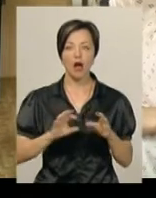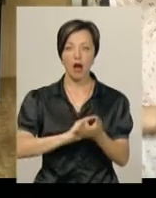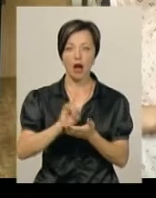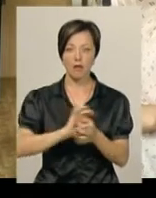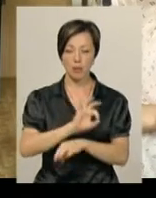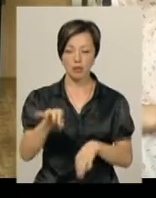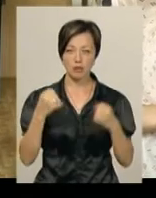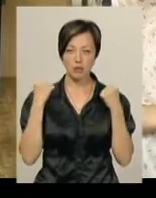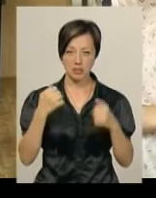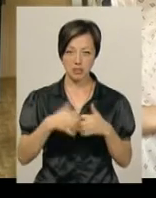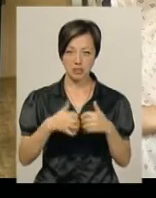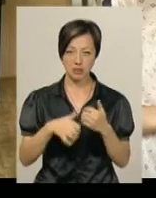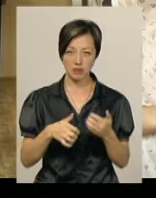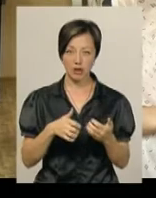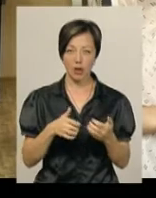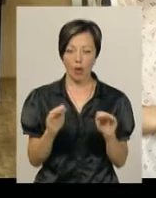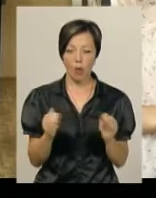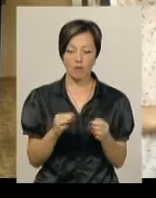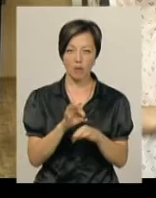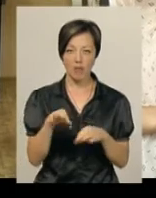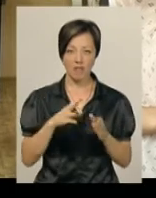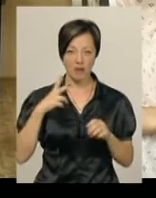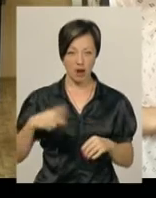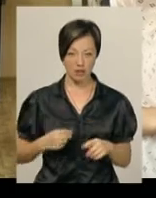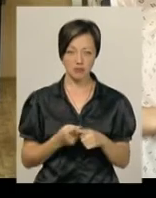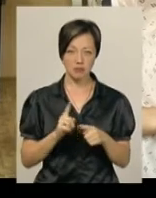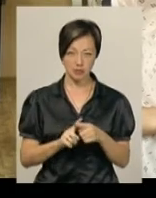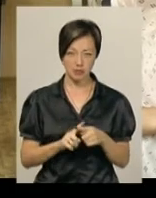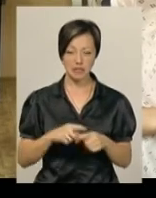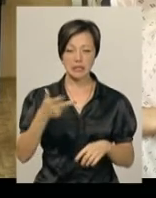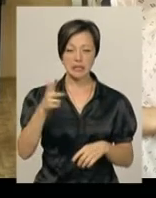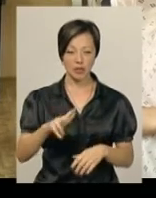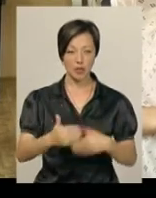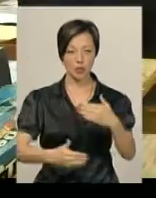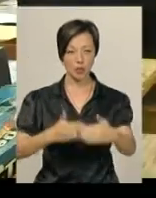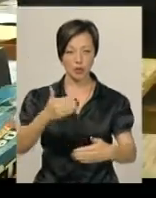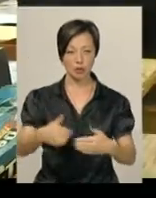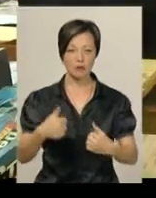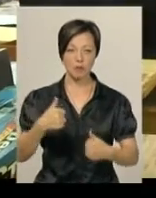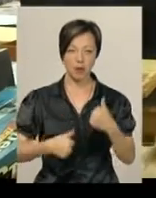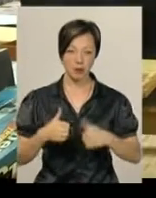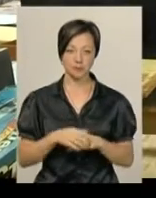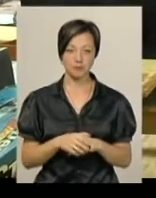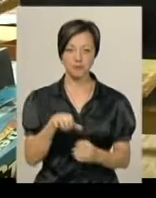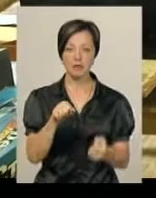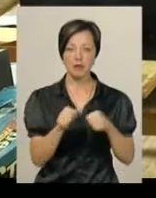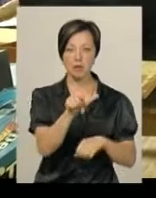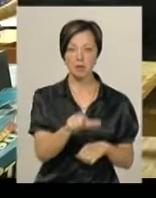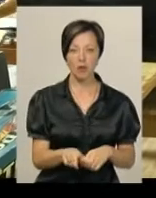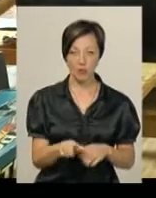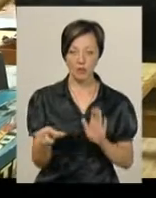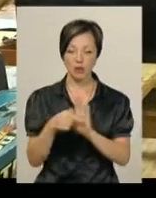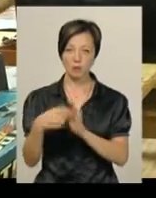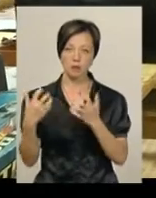спорту серед кордових моделей у Франції. З цією моделью вони пройшли три тури змагання. Пілот екіпажу Андрій Мировіцький разом з